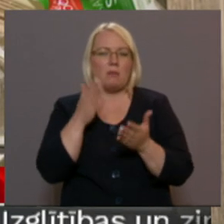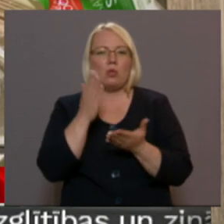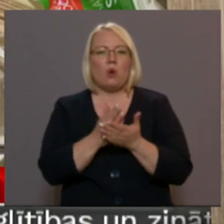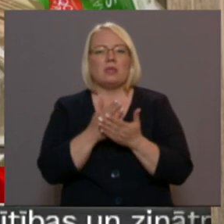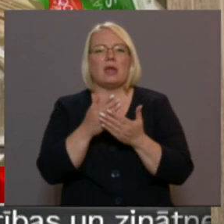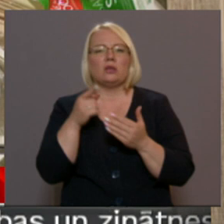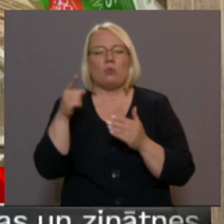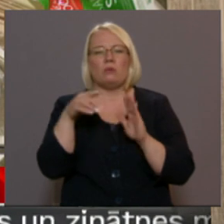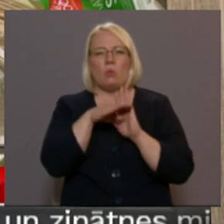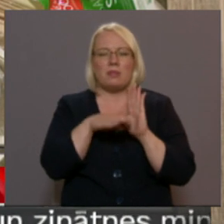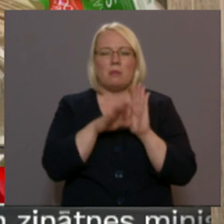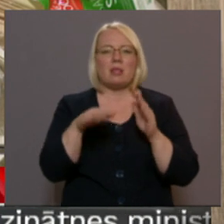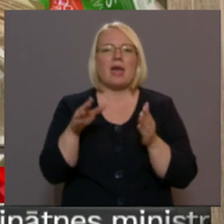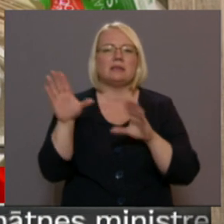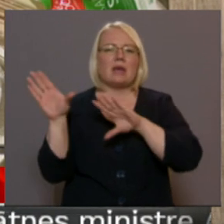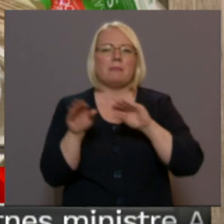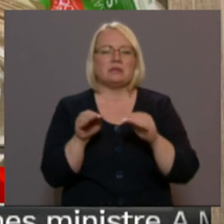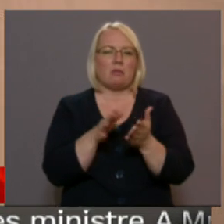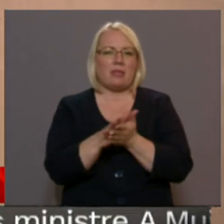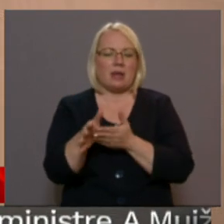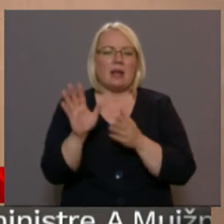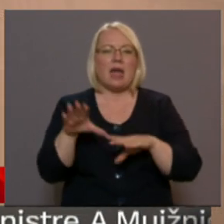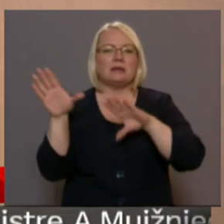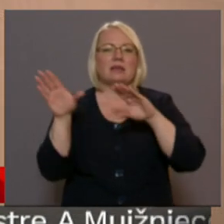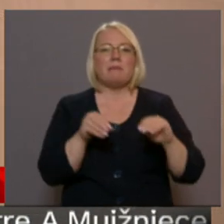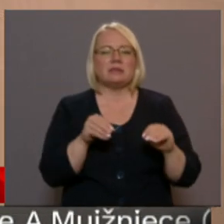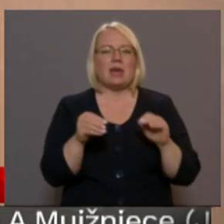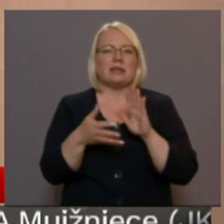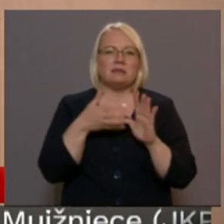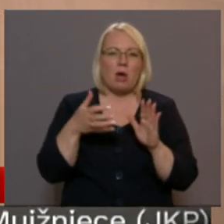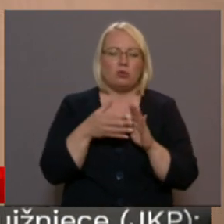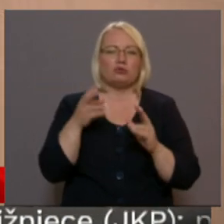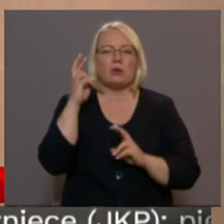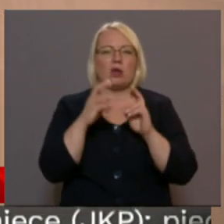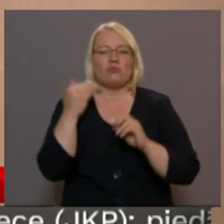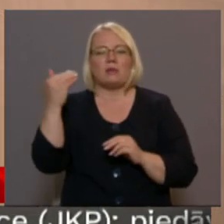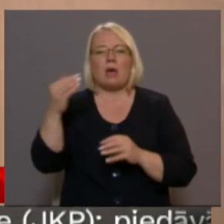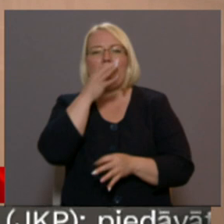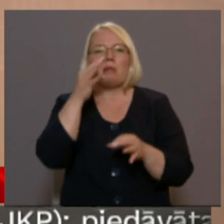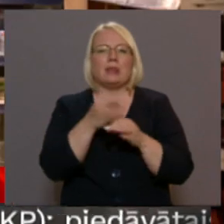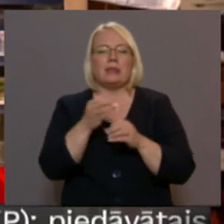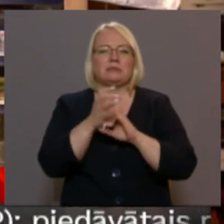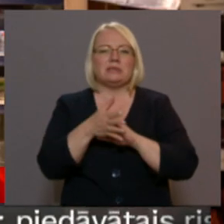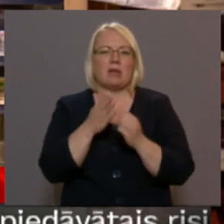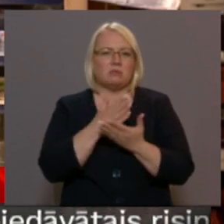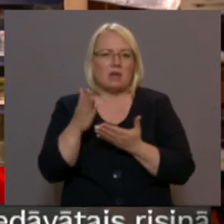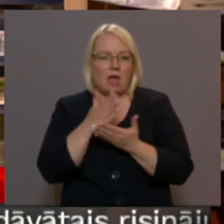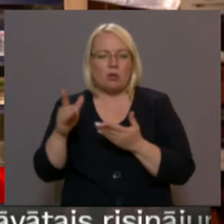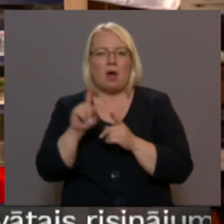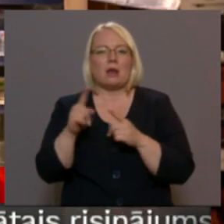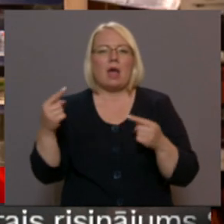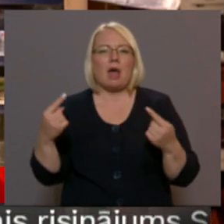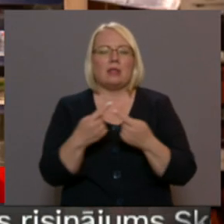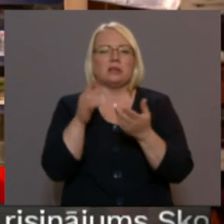samazinātu to patēriņu. Pienākums samazināt patēriņu un veidot ražotāju atbildības sistēmu attiecas arī uz plāstmasa